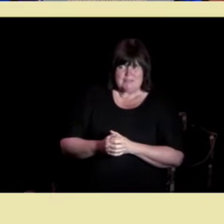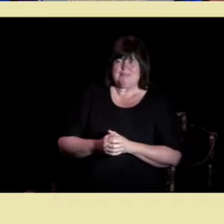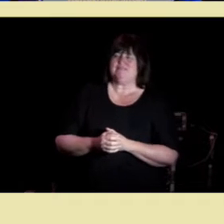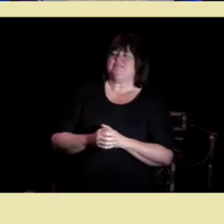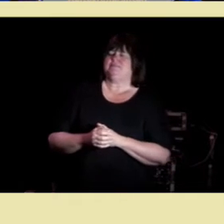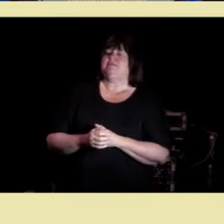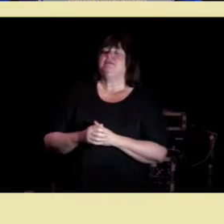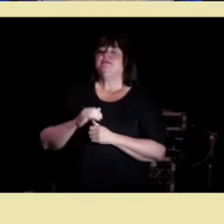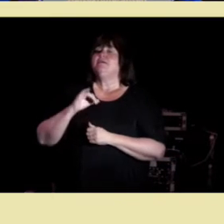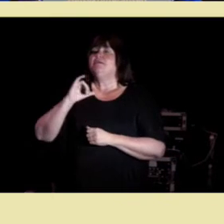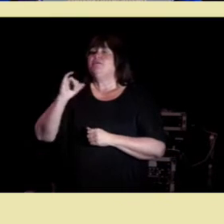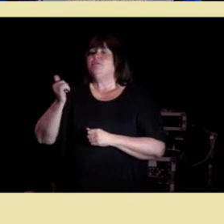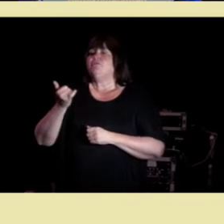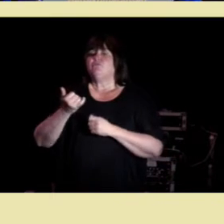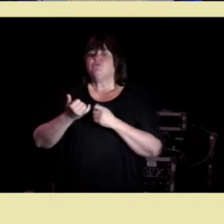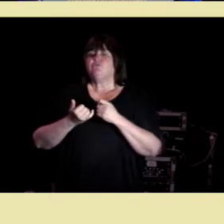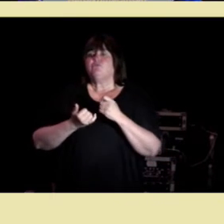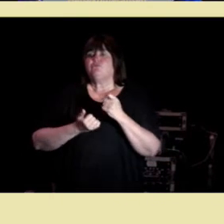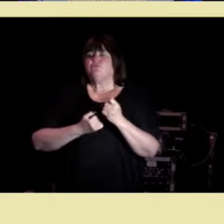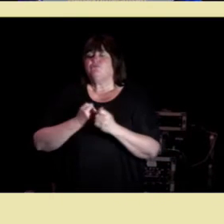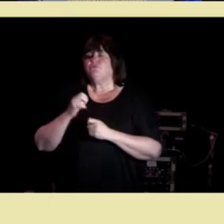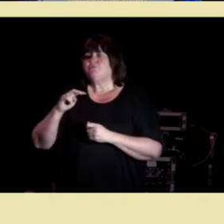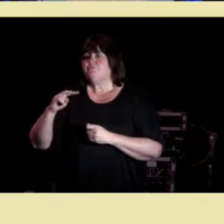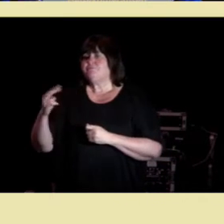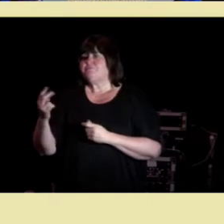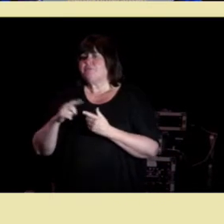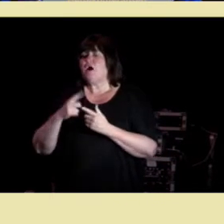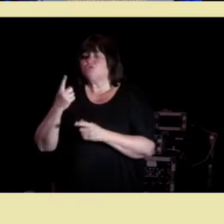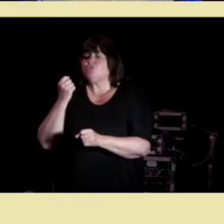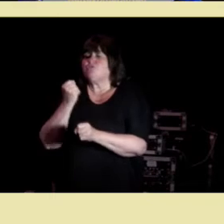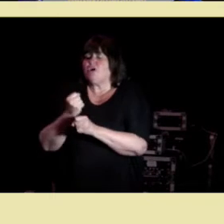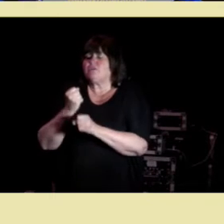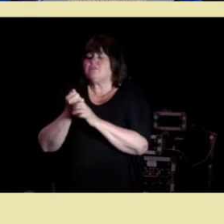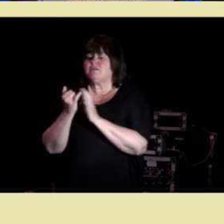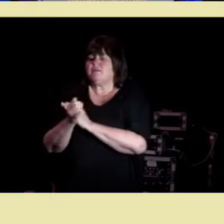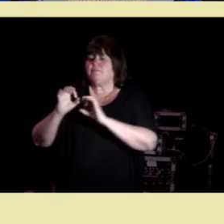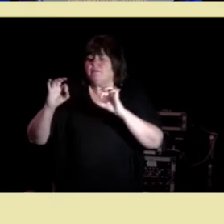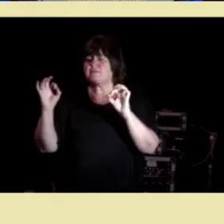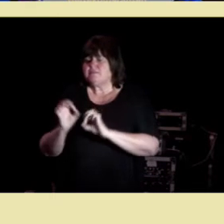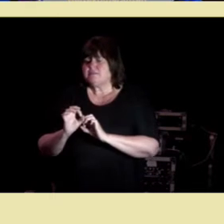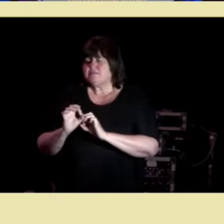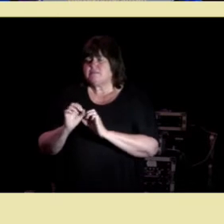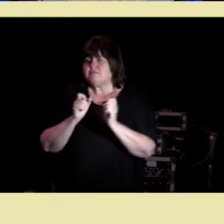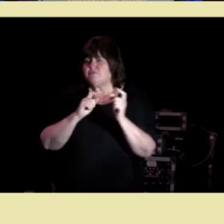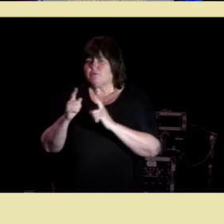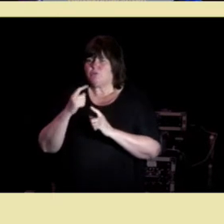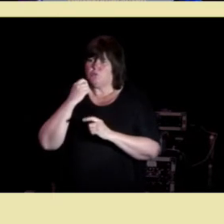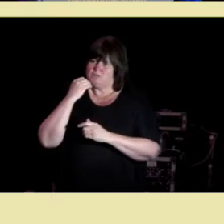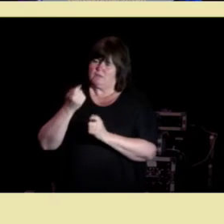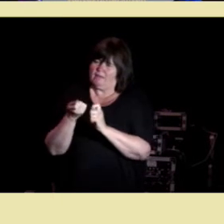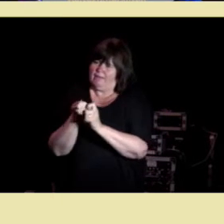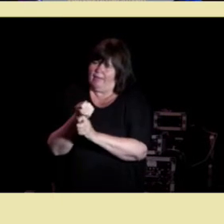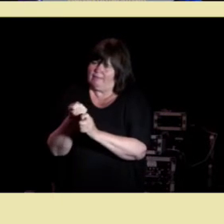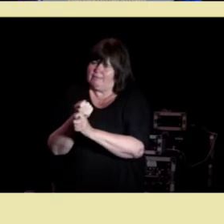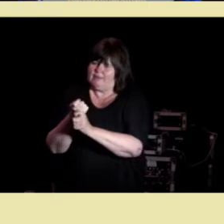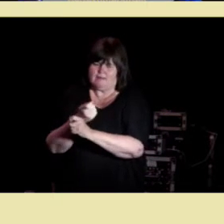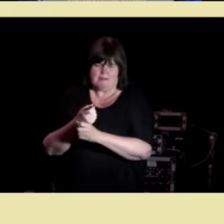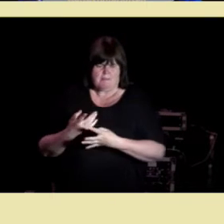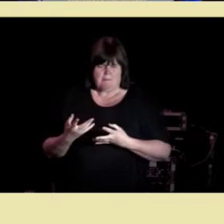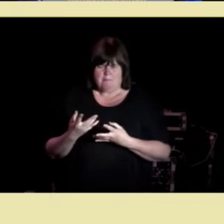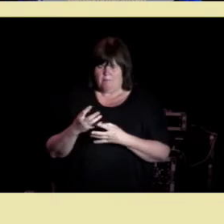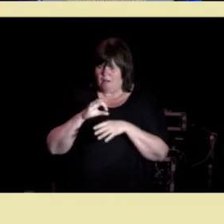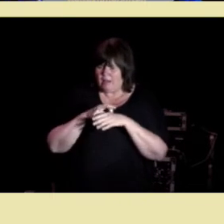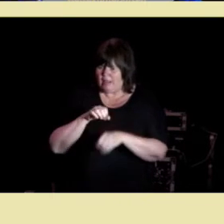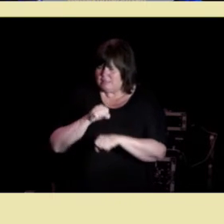for å gjøre det enda vanskeligere fakta i medisinsk informasjon er i stadig endring mange leger sliter med å holde seg